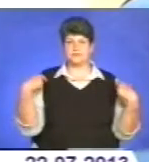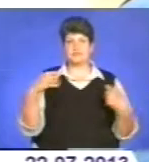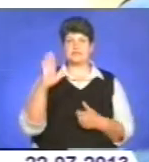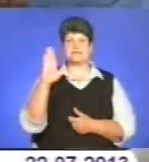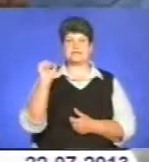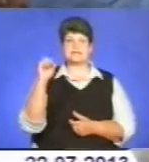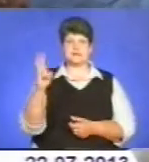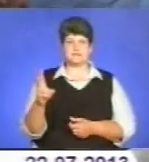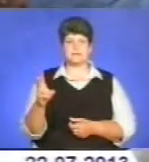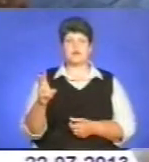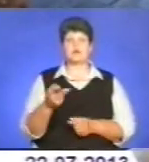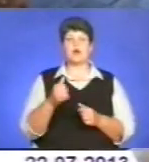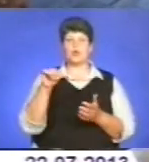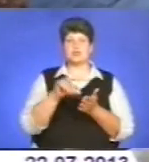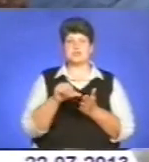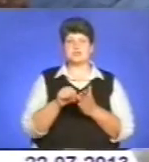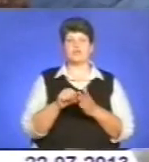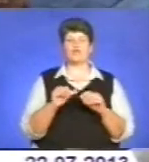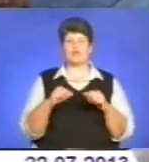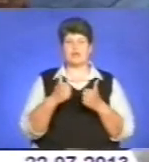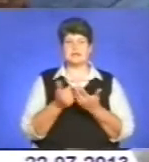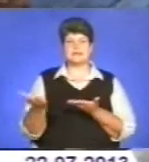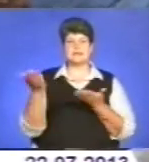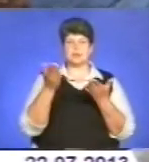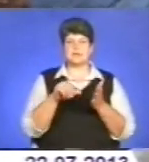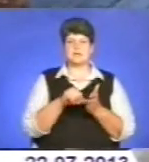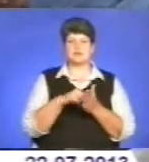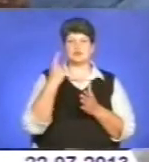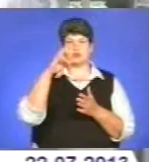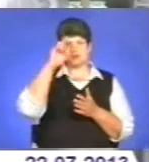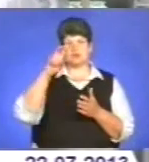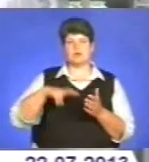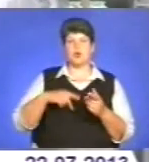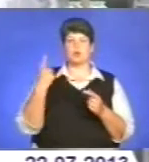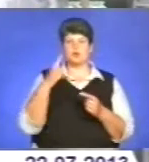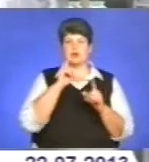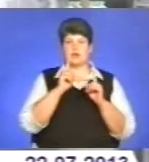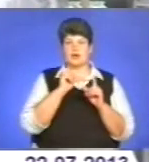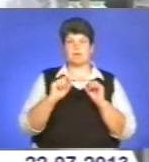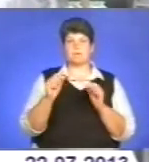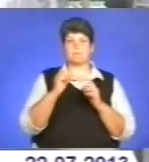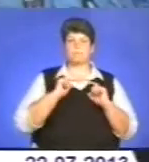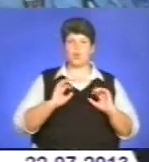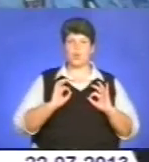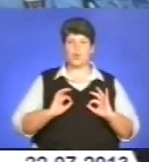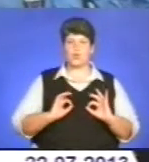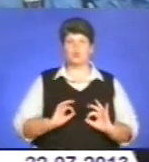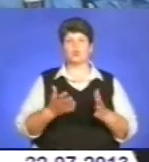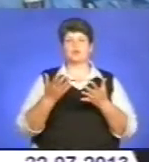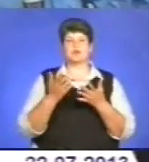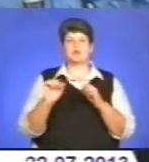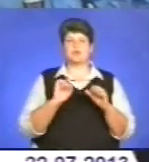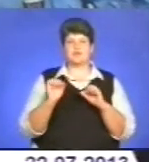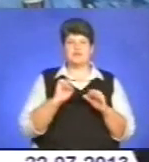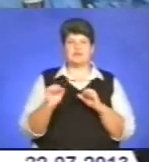Сака. Для участі у колегії були запрошені представники облдержадміністрації обласної ради прокуратури та управління Служби безпеки України. Також у роботі